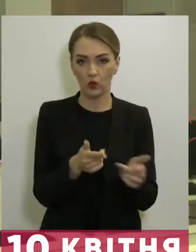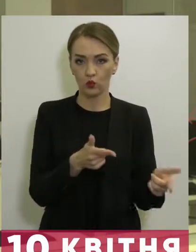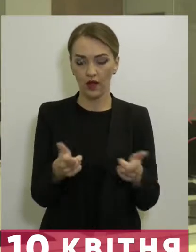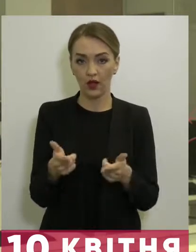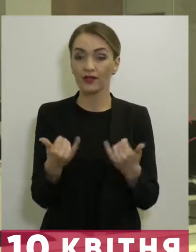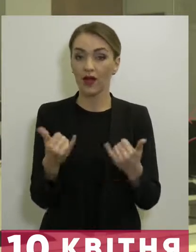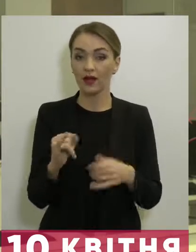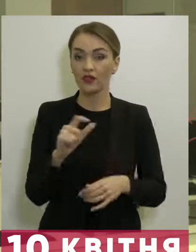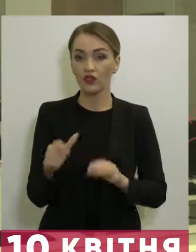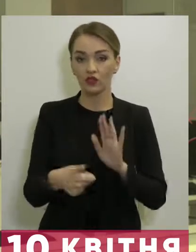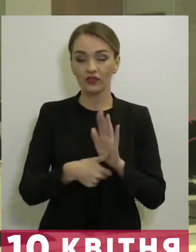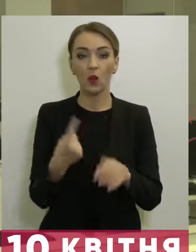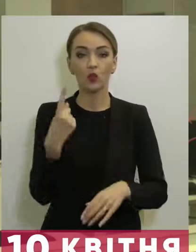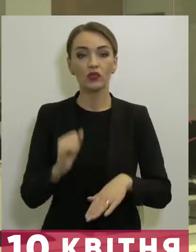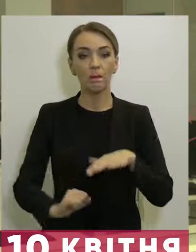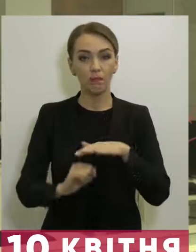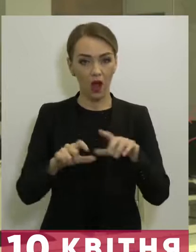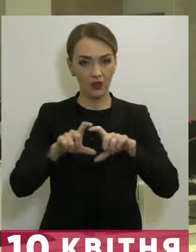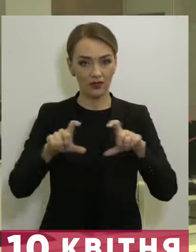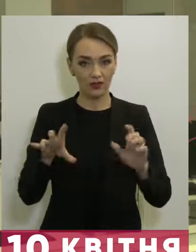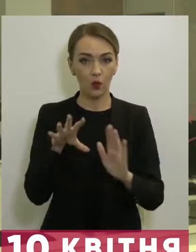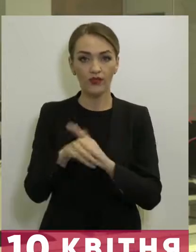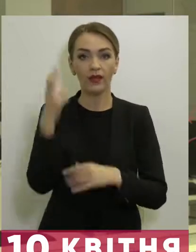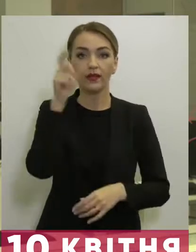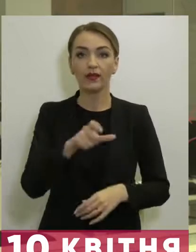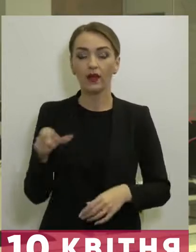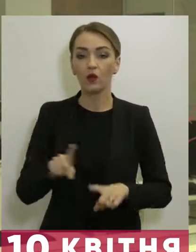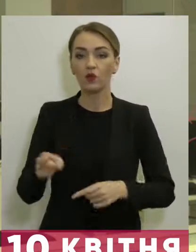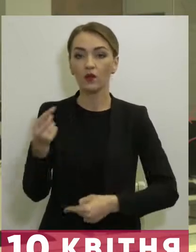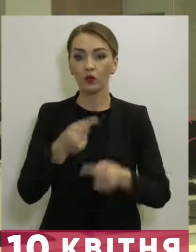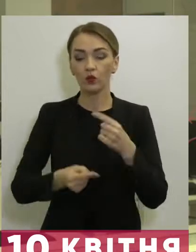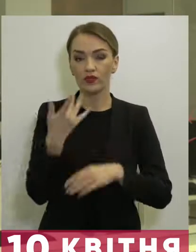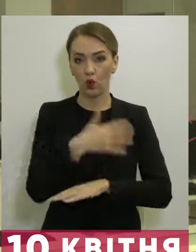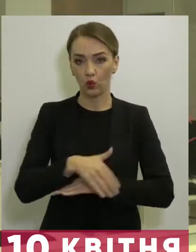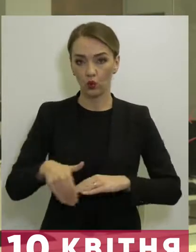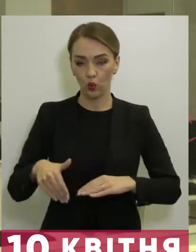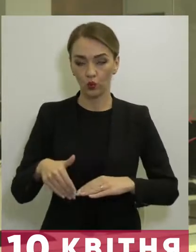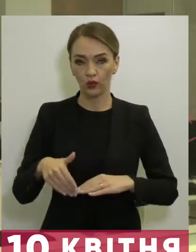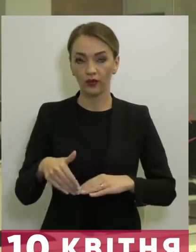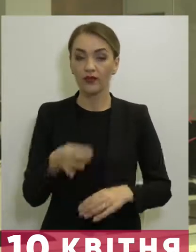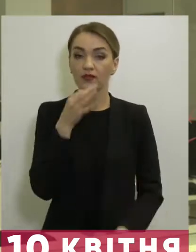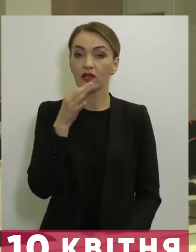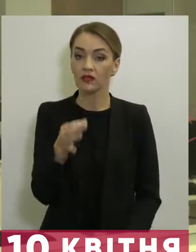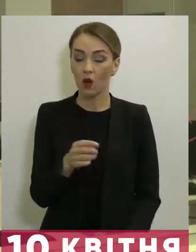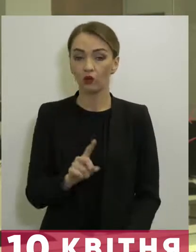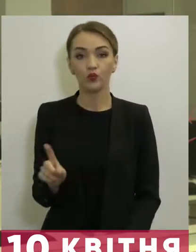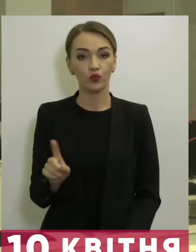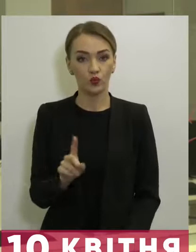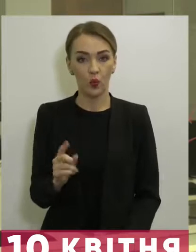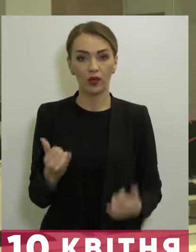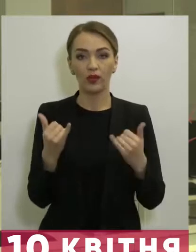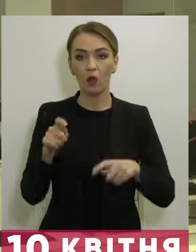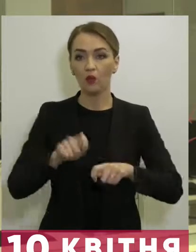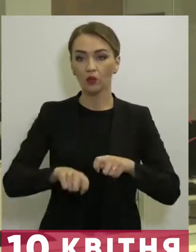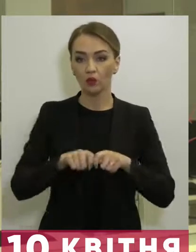шість. На одну із баз поселять киян, що повернулись за кордоном. Зазначу, що задля